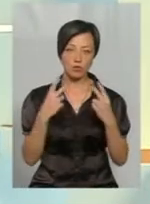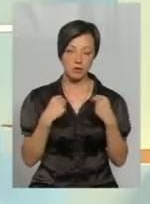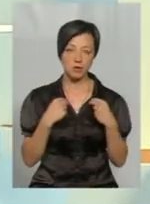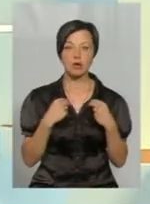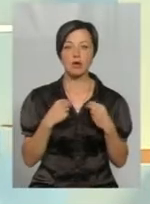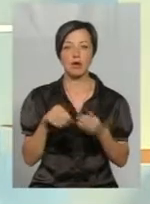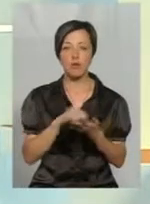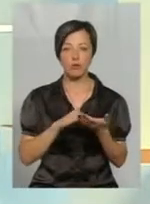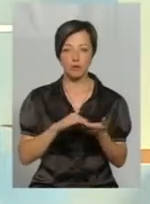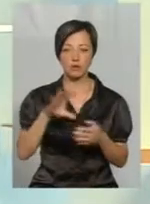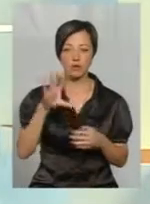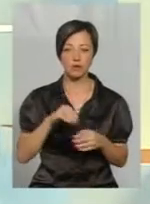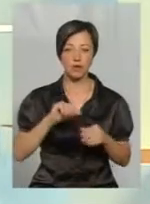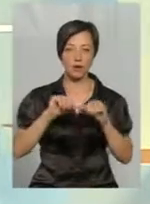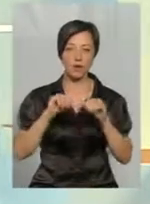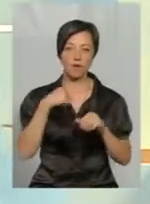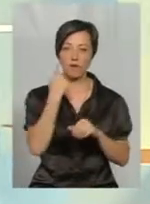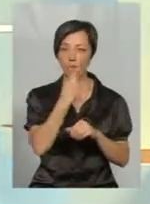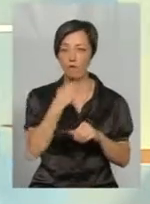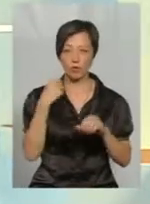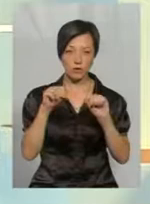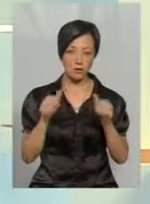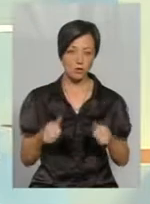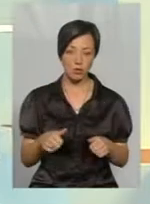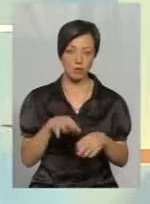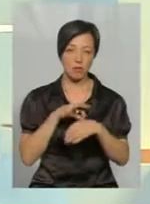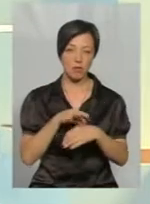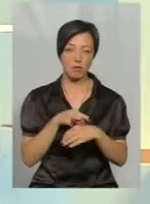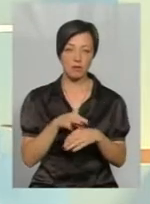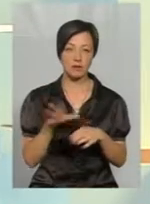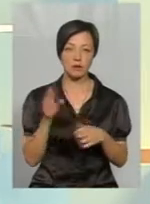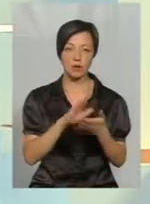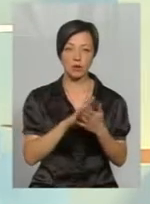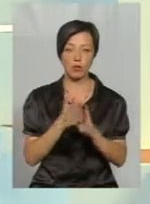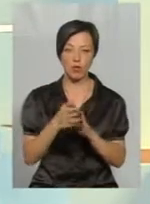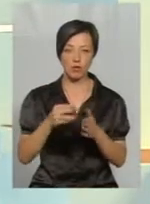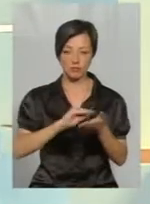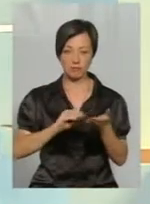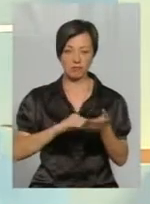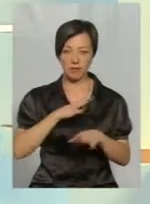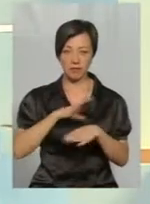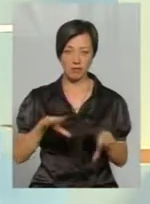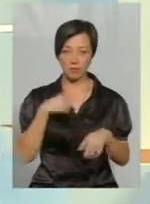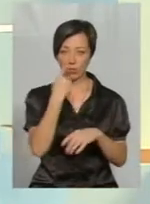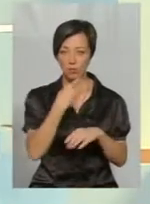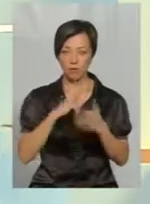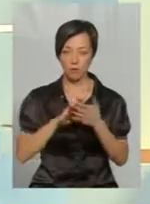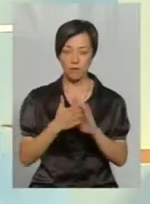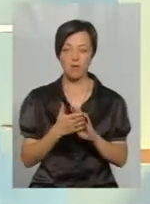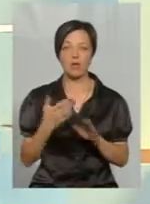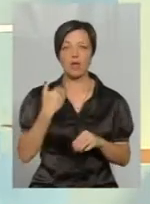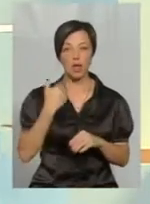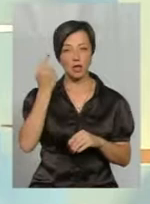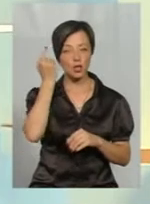повторюсь, це все в узній формі проходило, вся домовленість. Я думаю,